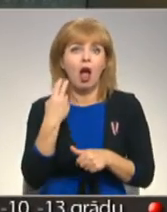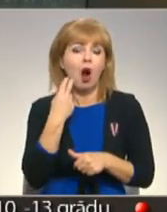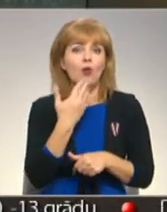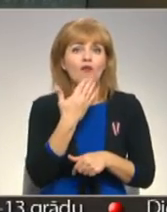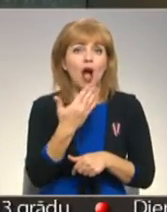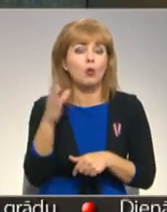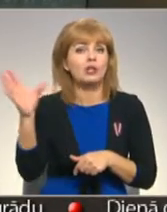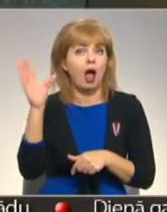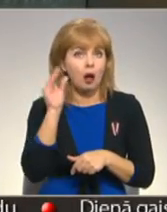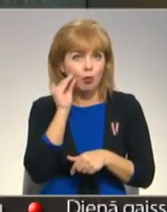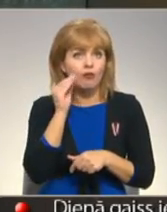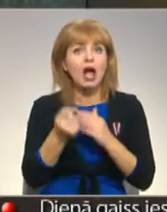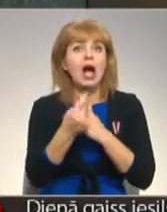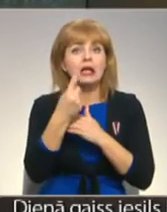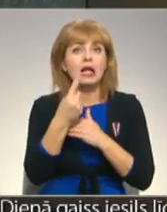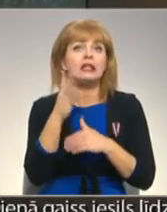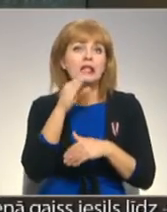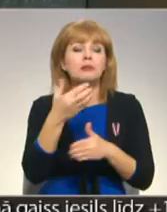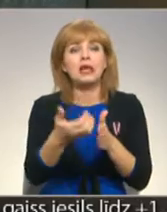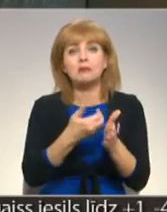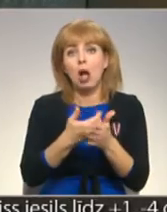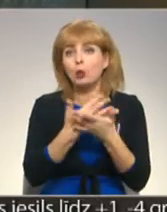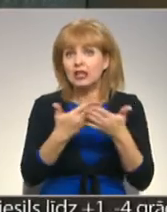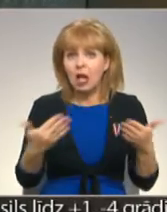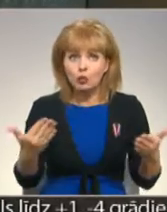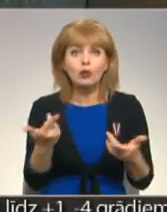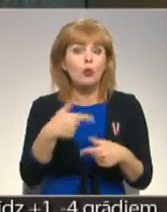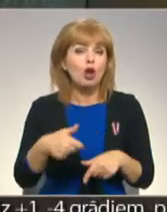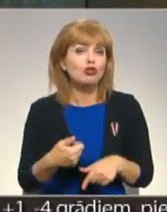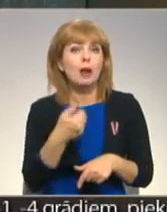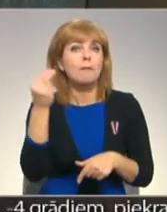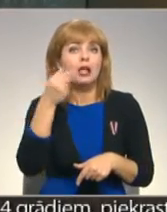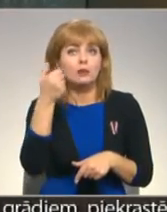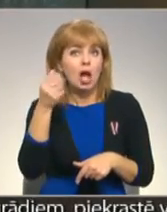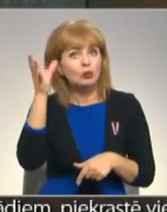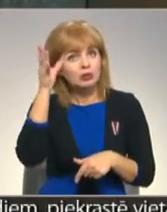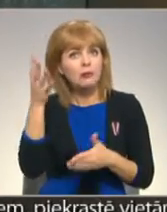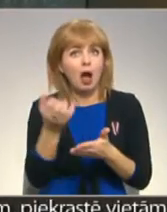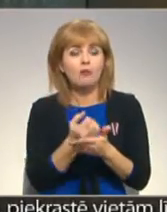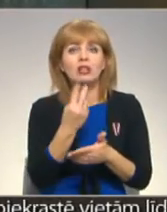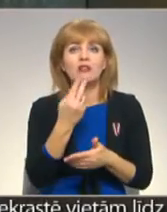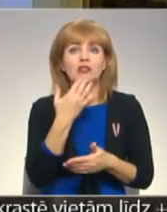daudzveitīgāk. No šā mācību gada zinība apguvu divās valodās jau sākta bioloģijā un vairāk vidzemstelīzija.